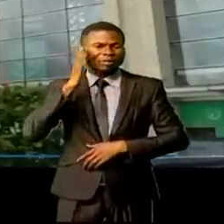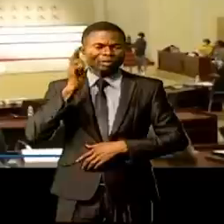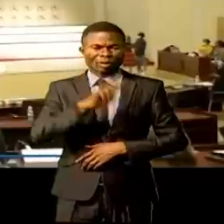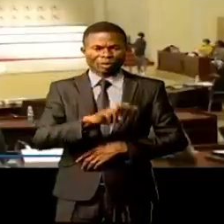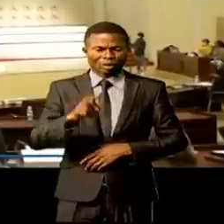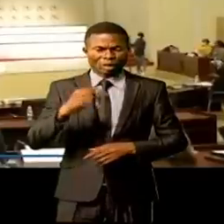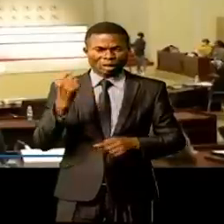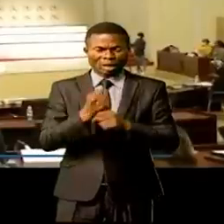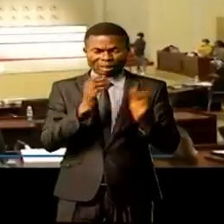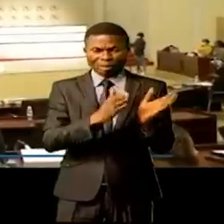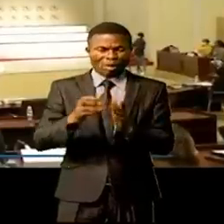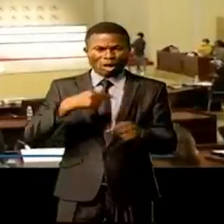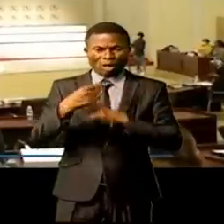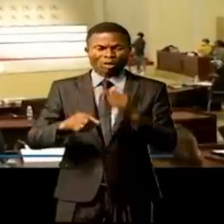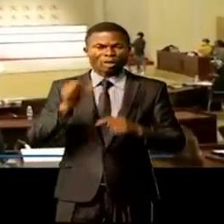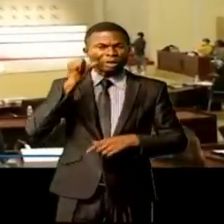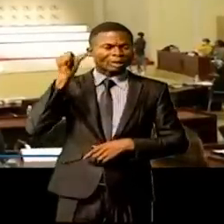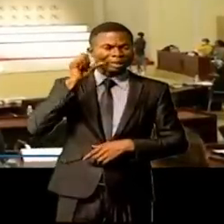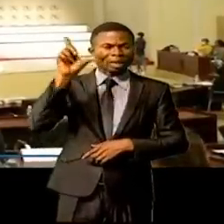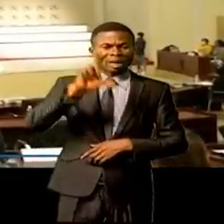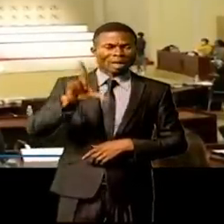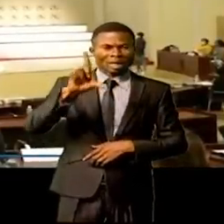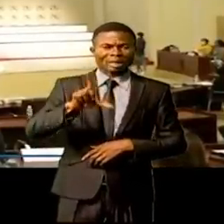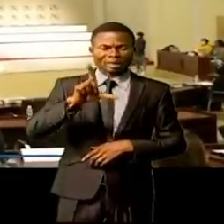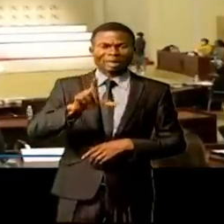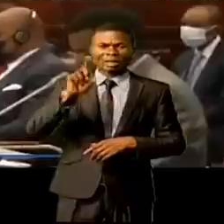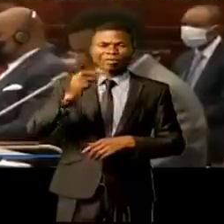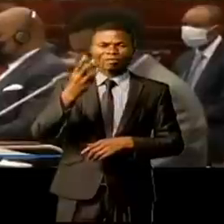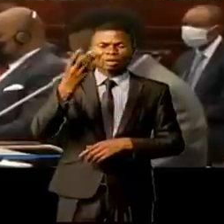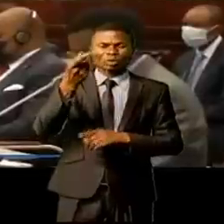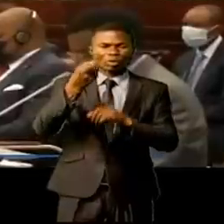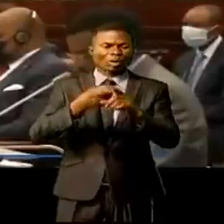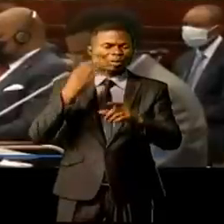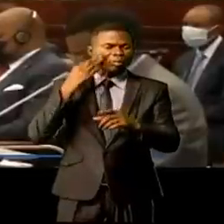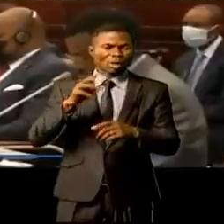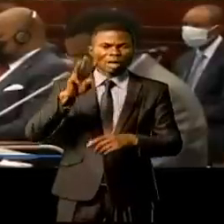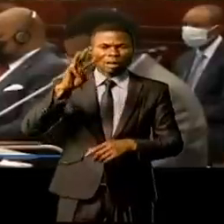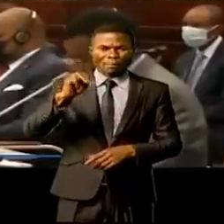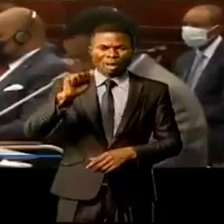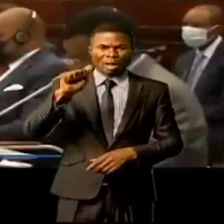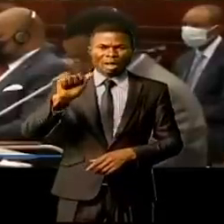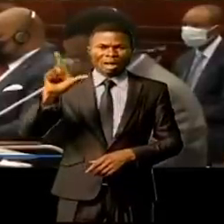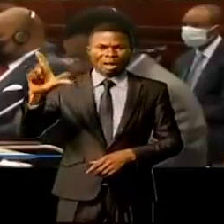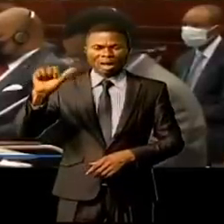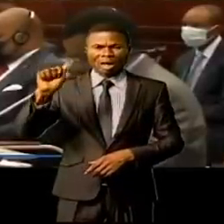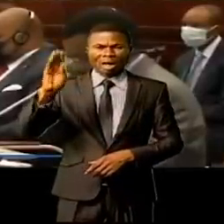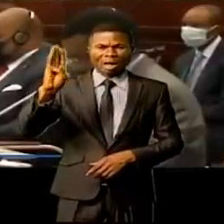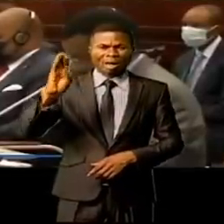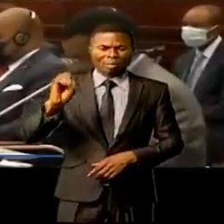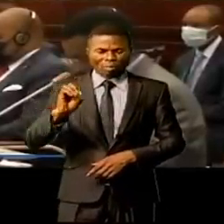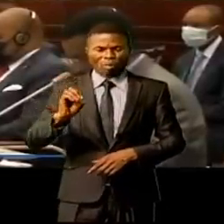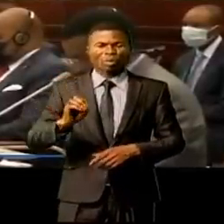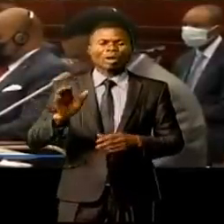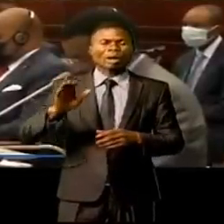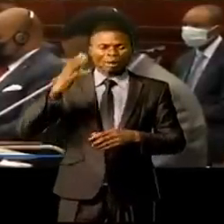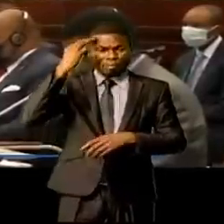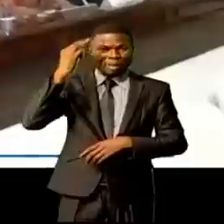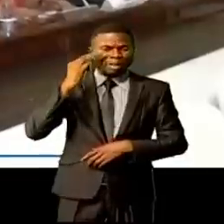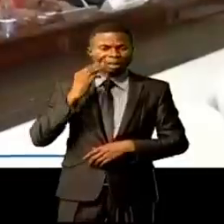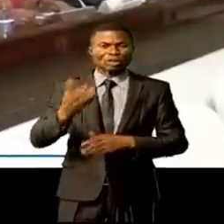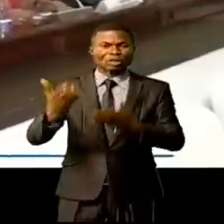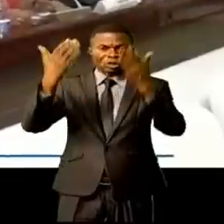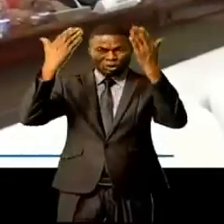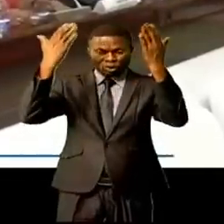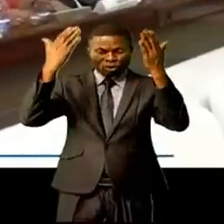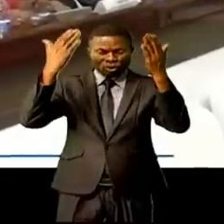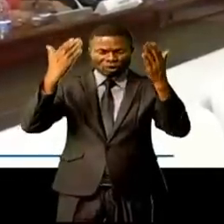lancés le lundi 23 mai à Malabo. Séance ténante, le ministre en charge de questions de la migration de la Zambie, président du conseil